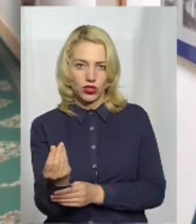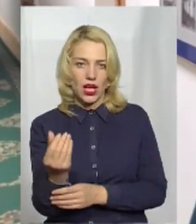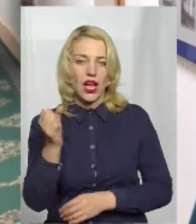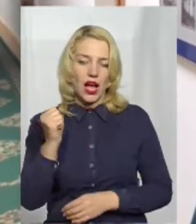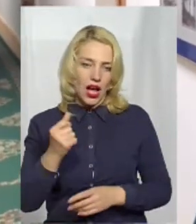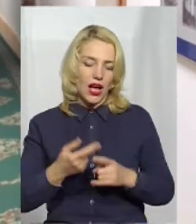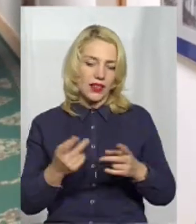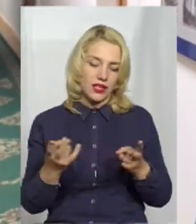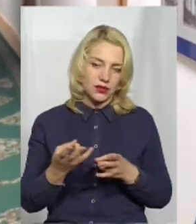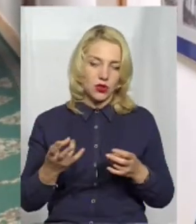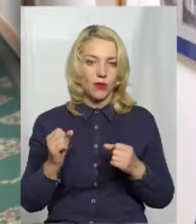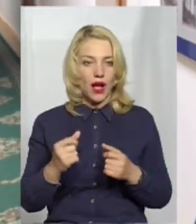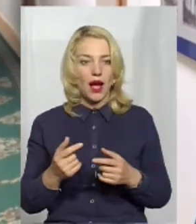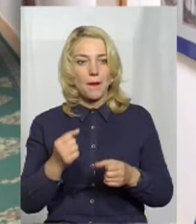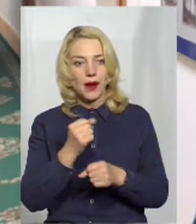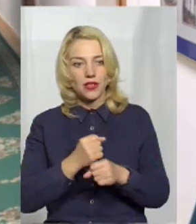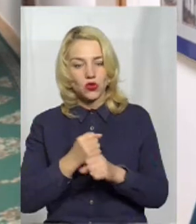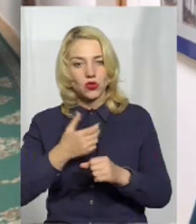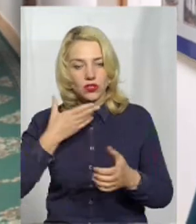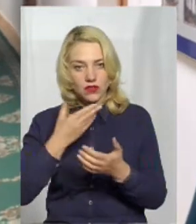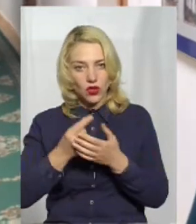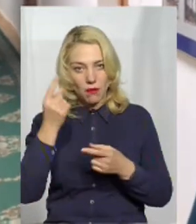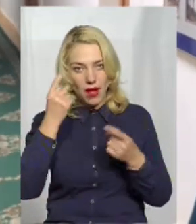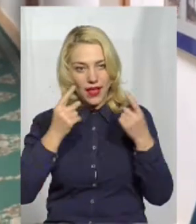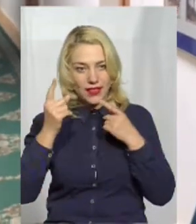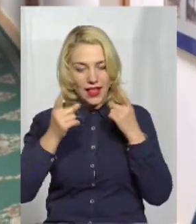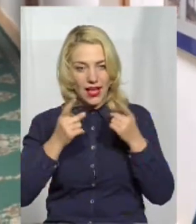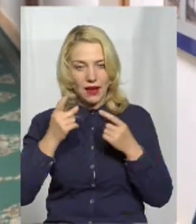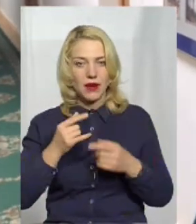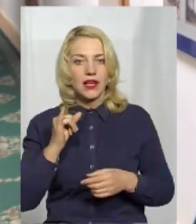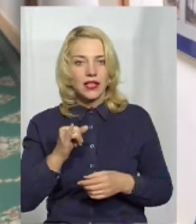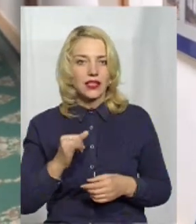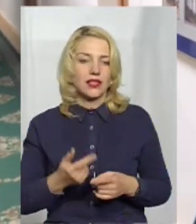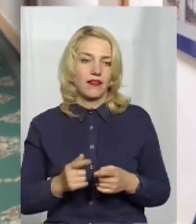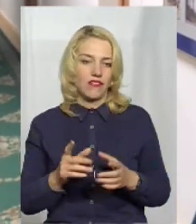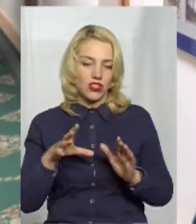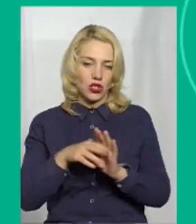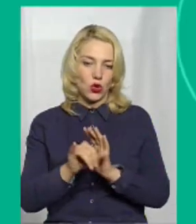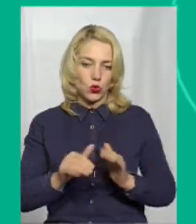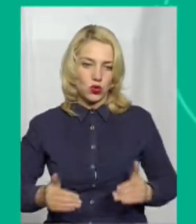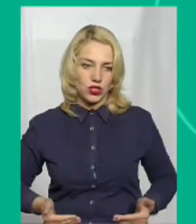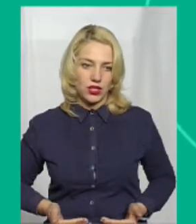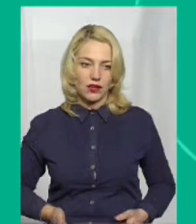якісь потреби, а вони працюють над своїми ідеями і втілюють їх у життя.